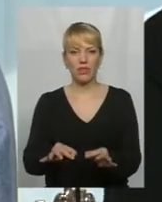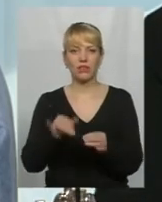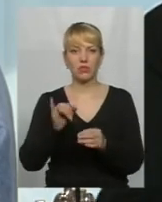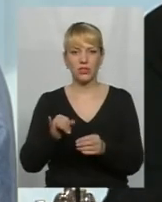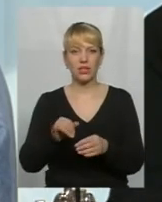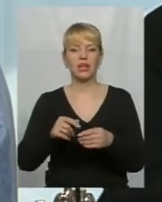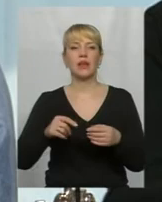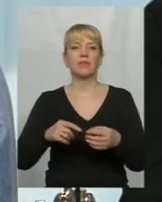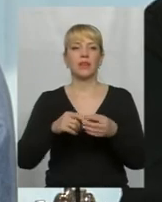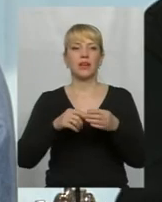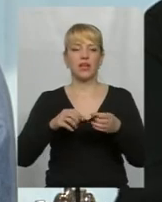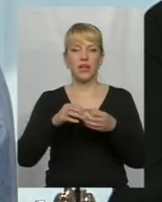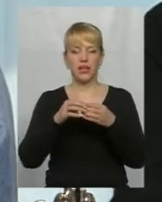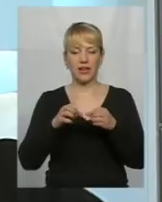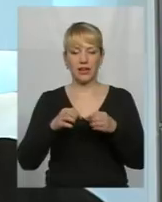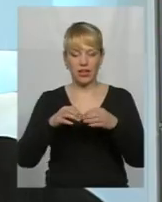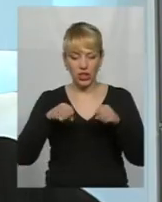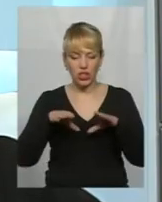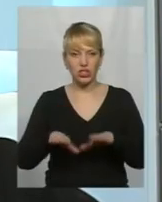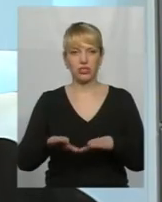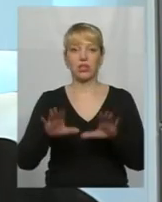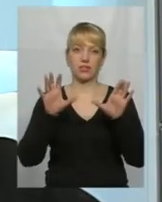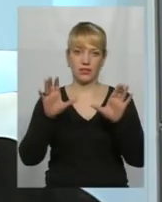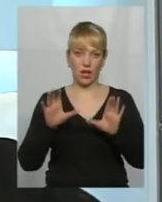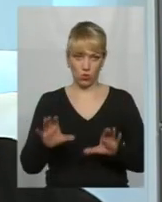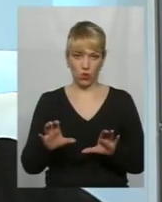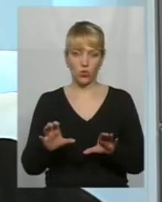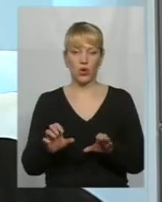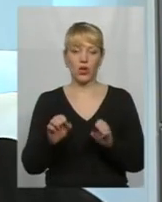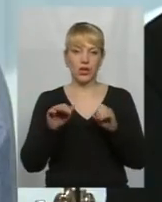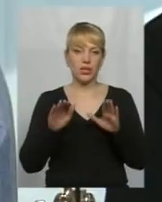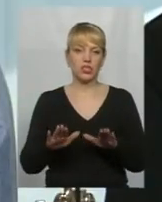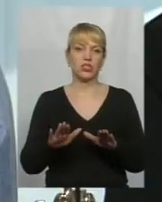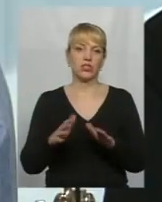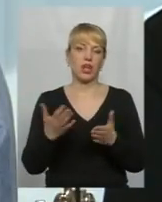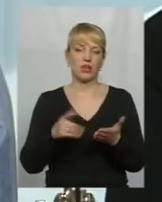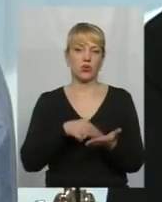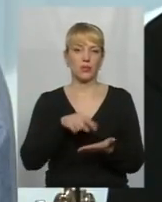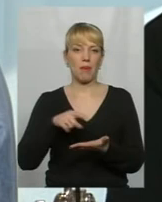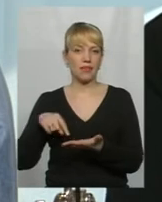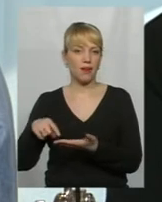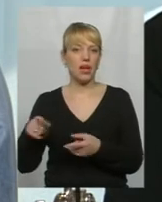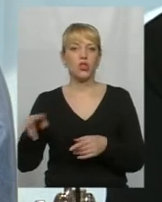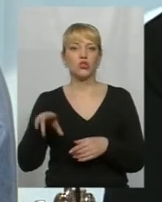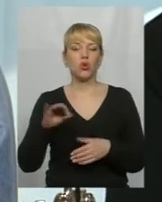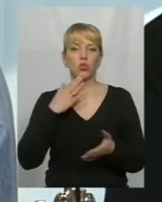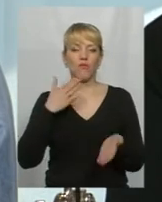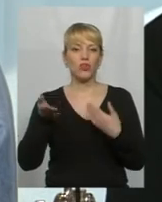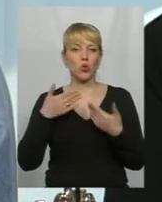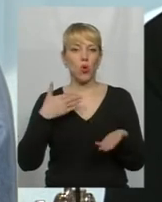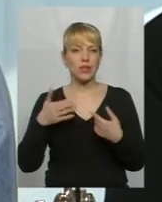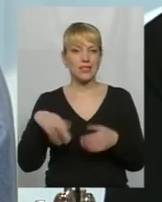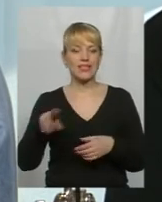вирішення, законного, ніхто ж не каже, що це має бути незаконне, законного вирішення якихось питань. Щодо відносин із